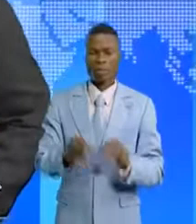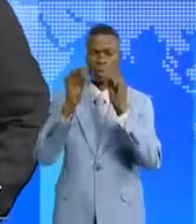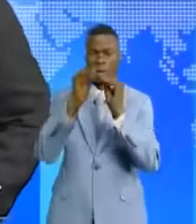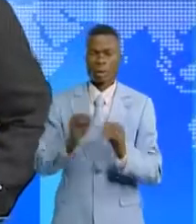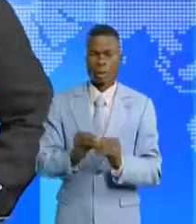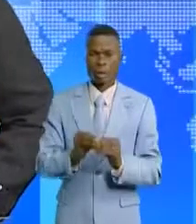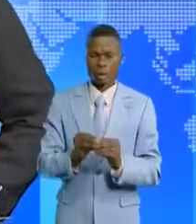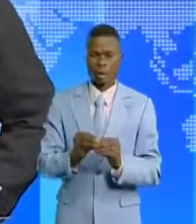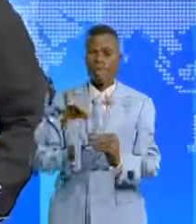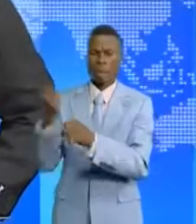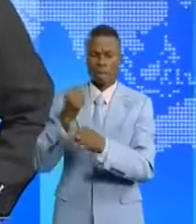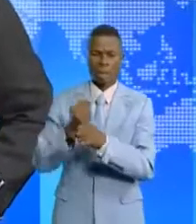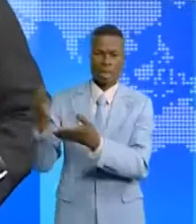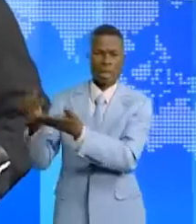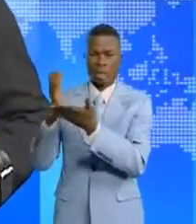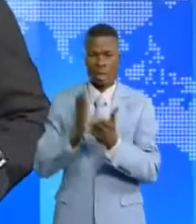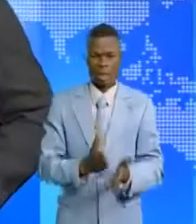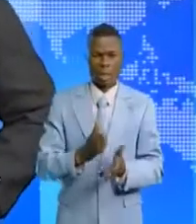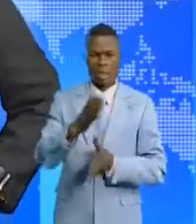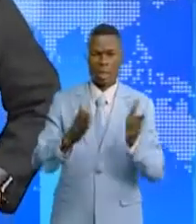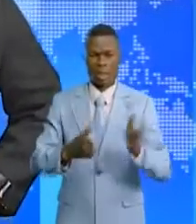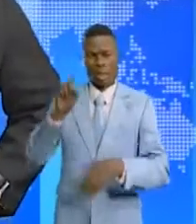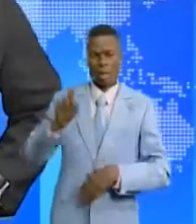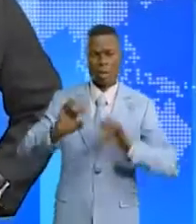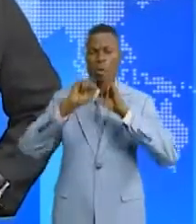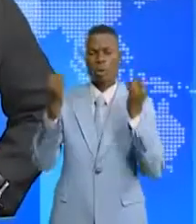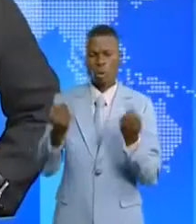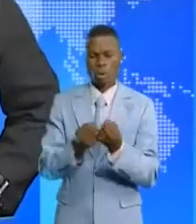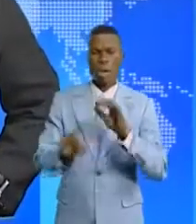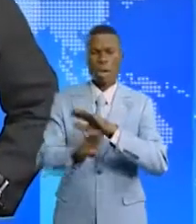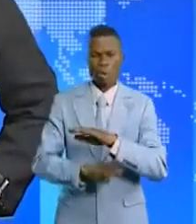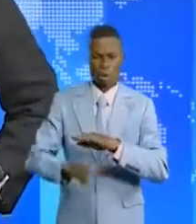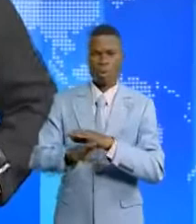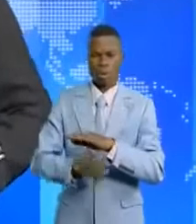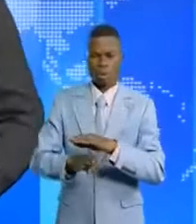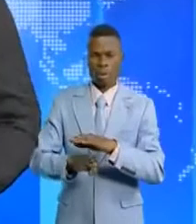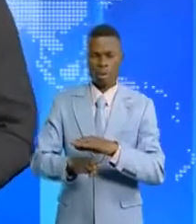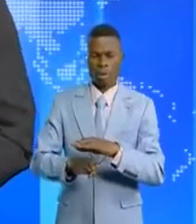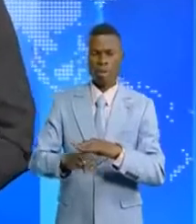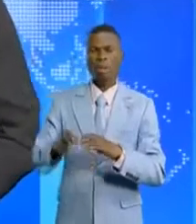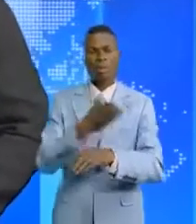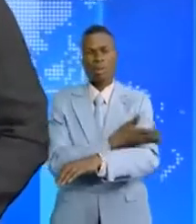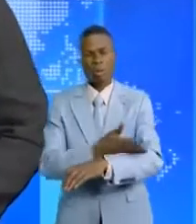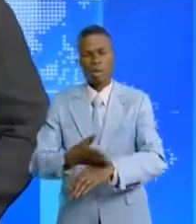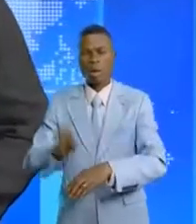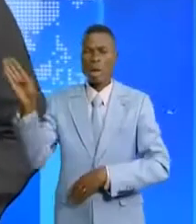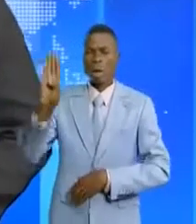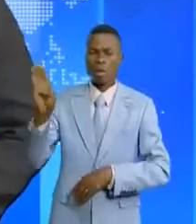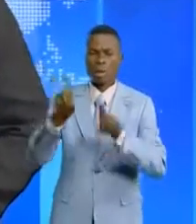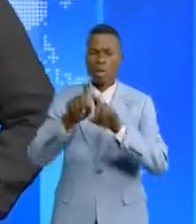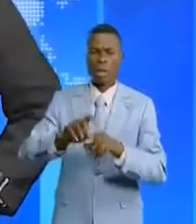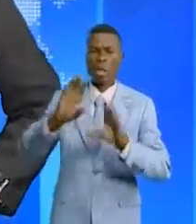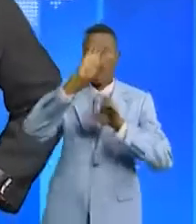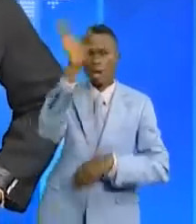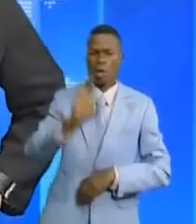investissements pour les besoins sociaux de base en faillite à Bumbu et à Kitambo